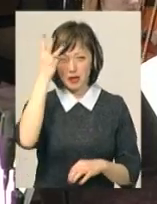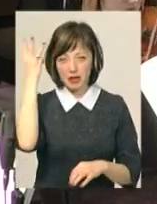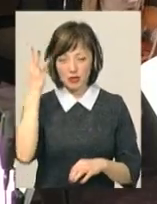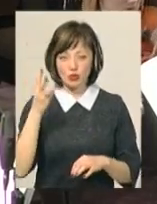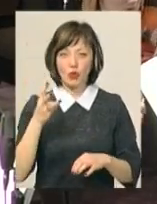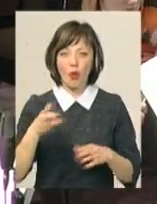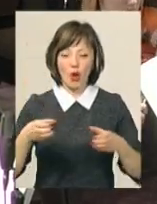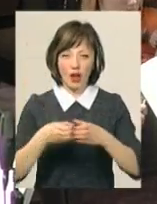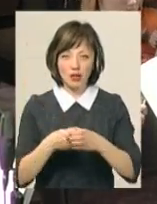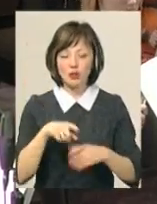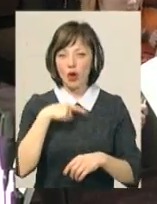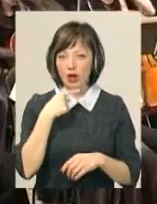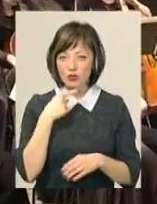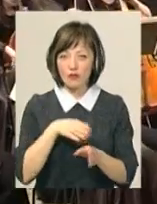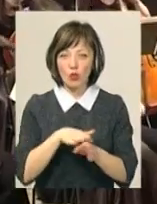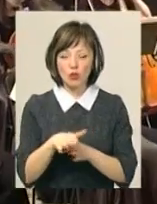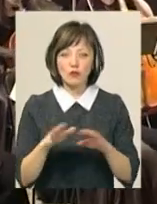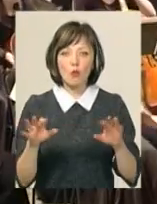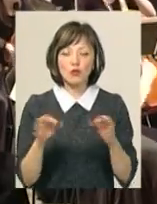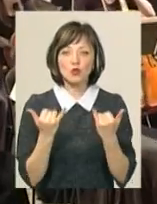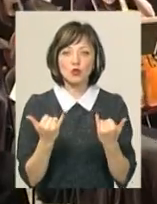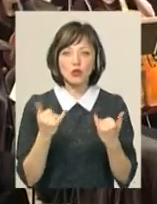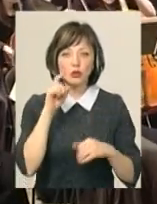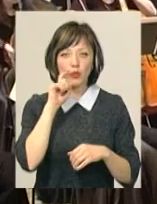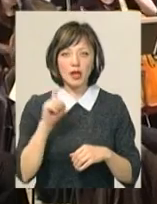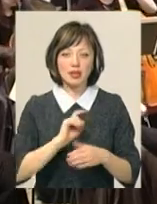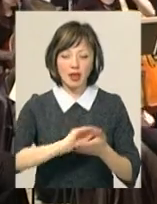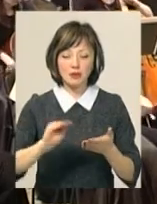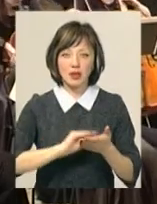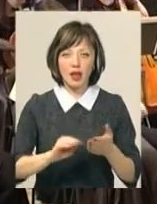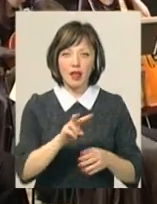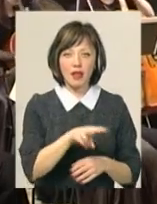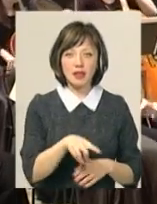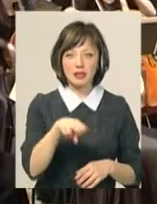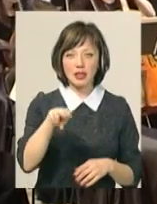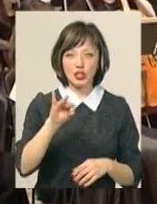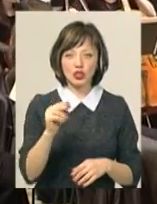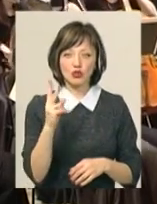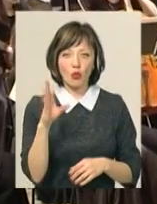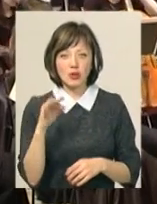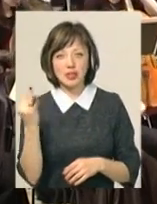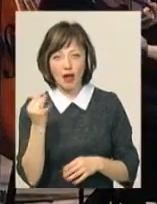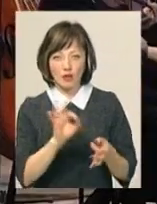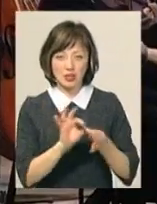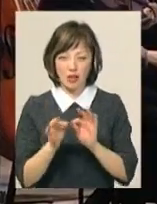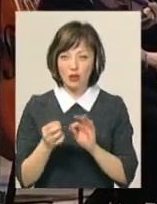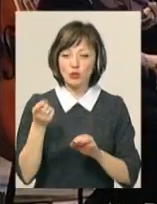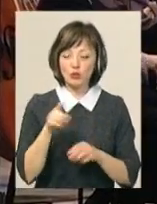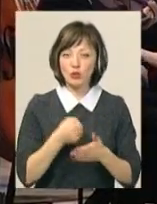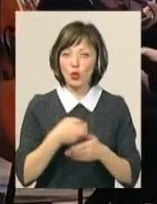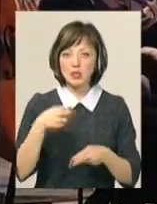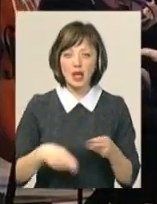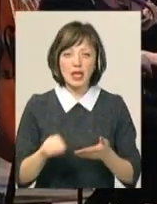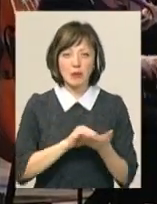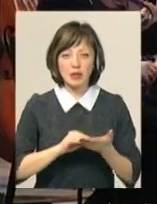-симфонічного оркестру, каже, що виконувати музику сучасної української композиторки Леся Дичко було і цікаво, і складно. Тому до останньої